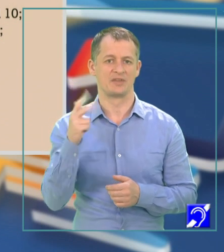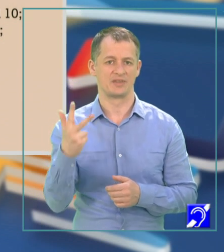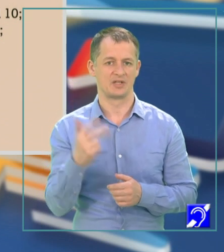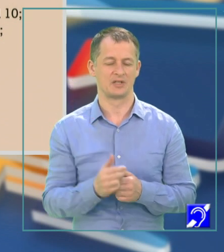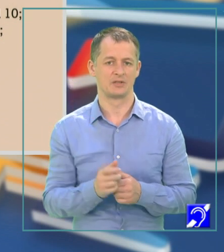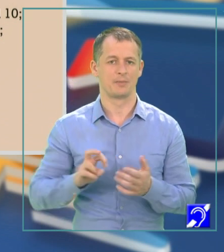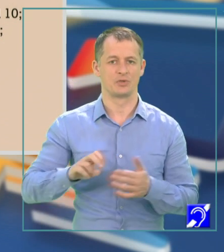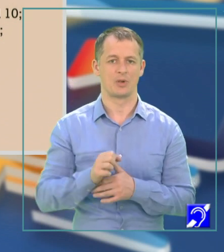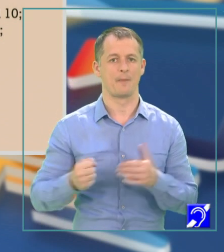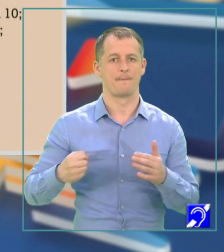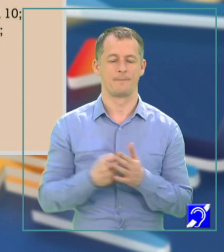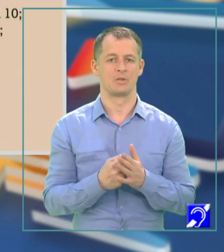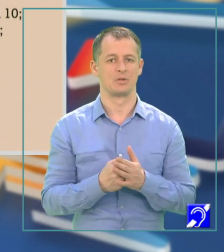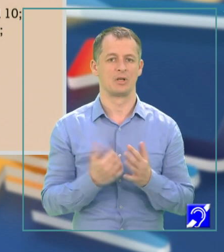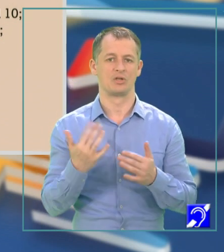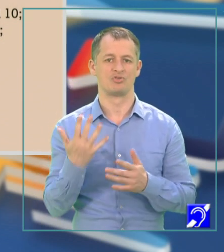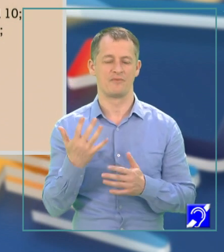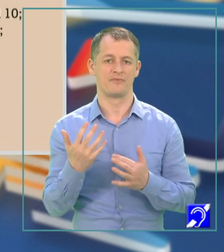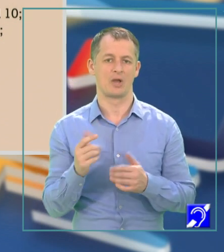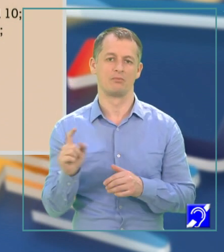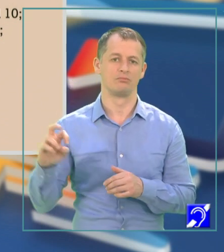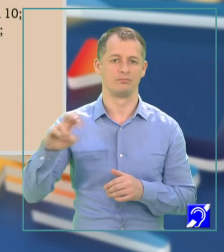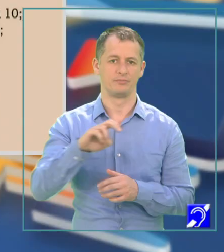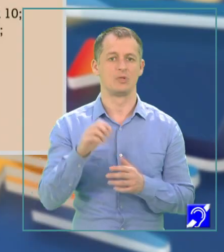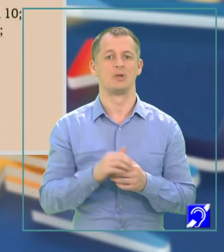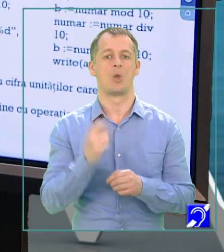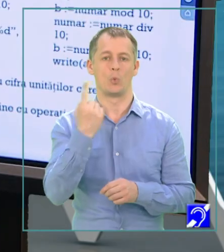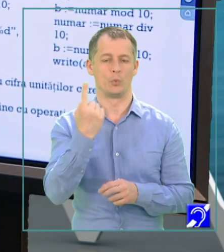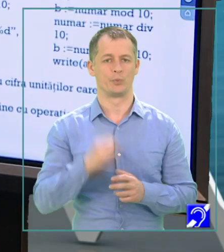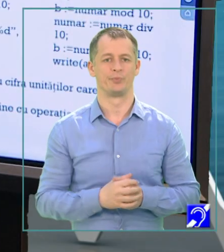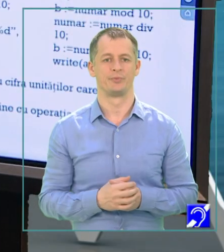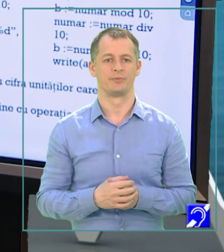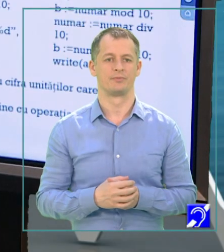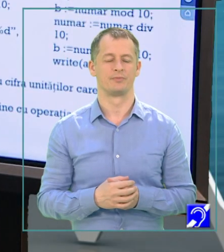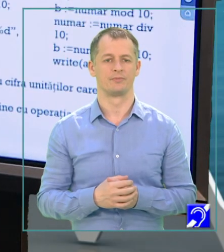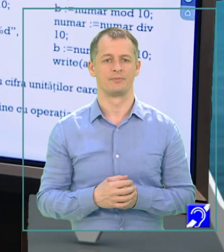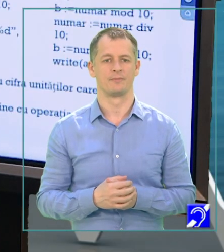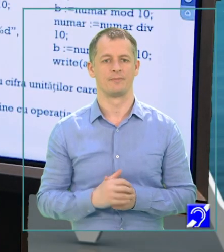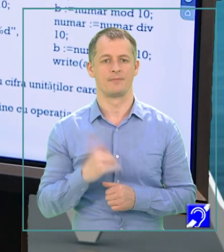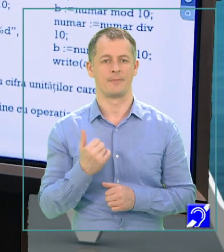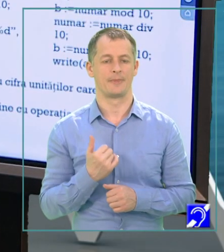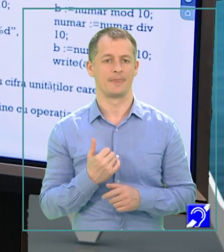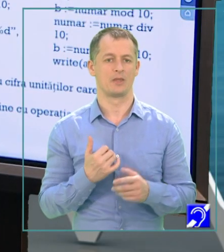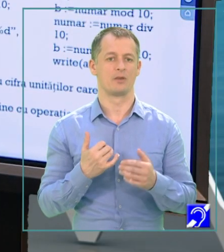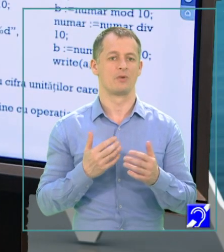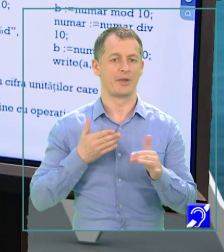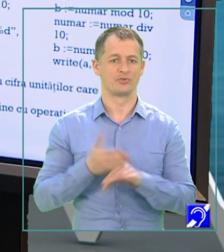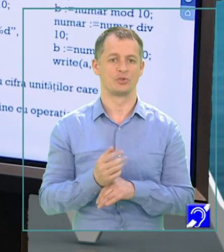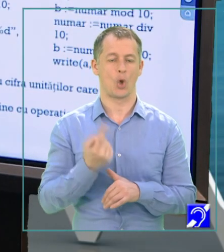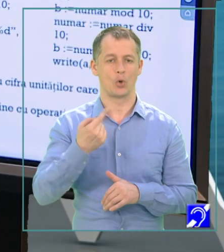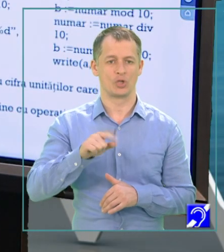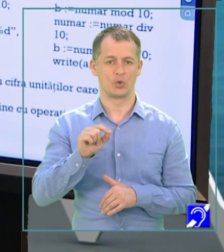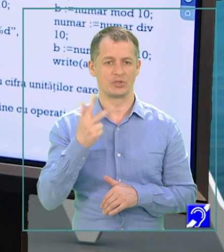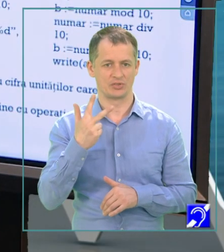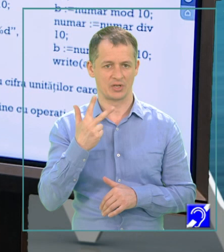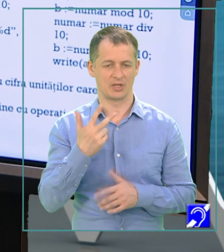până la cifra cea mai semnificativă, în cazul nostru, cifra 1. Accesul la cele trei cifre ale numărului 123, care